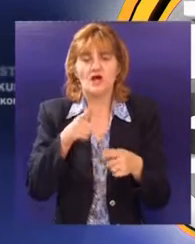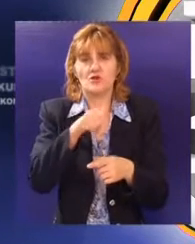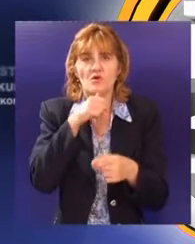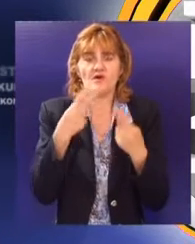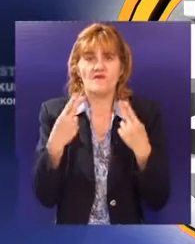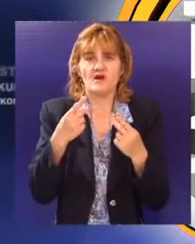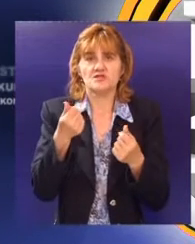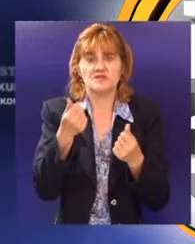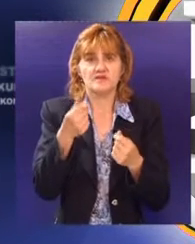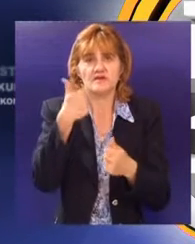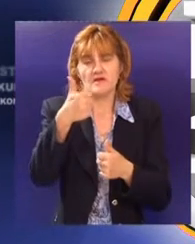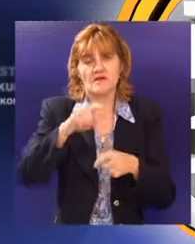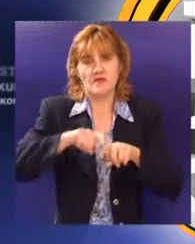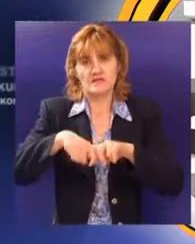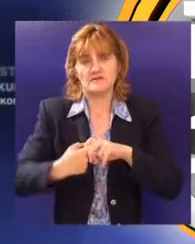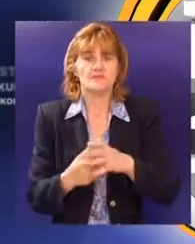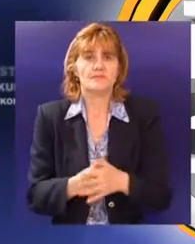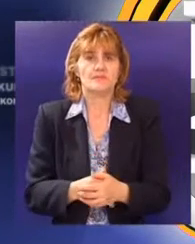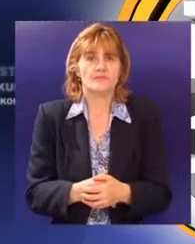stavku u ceni jednog proizvoda.